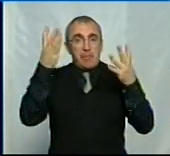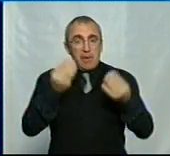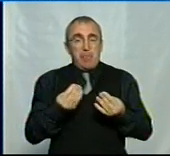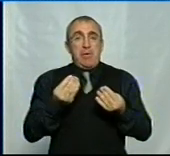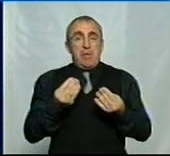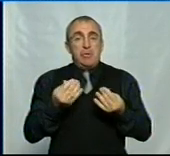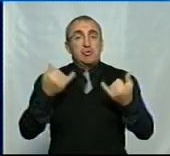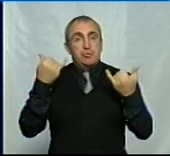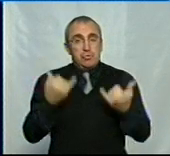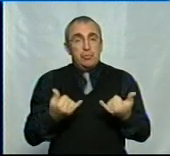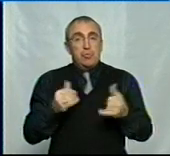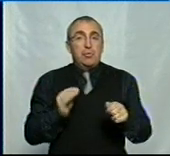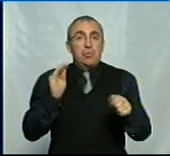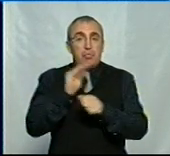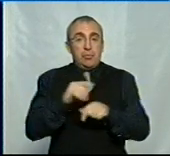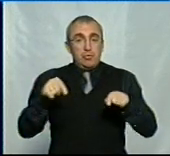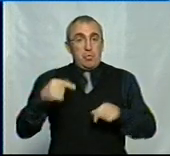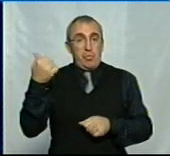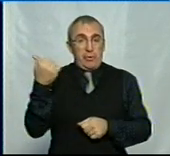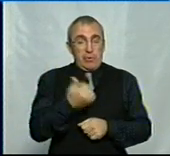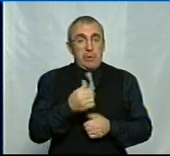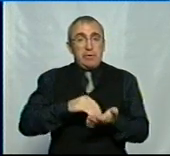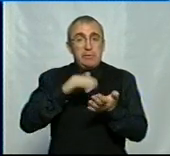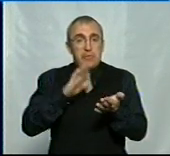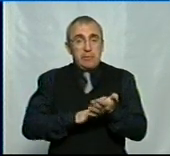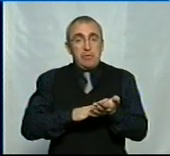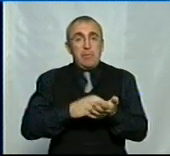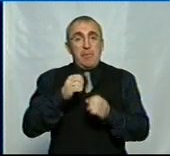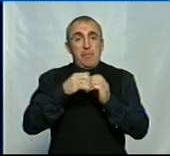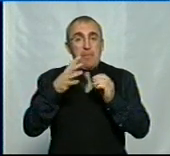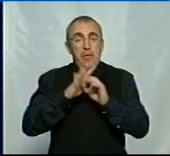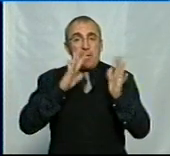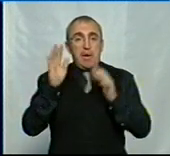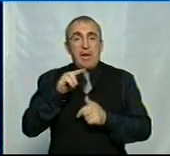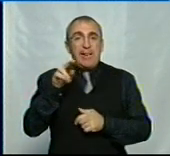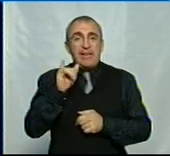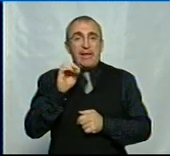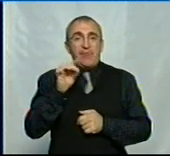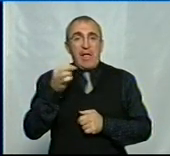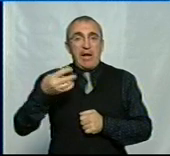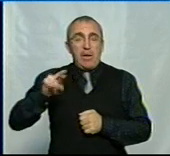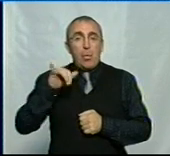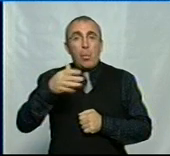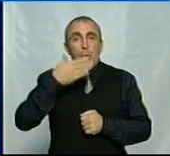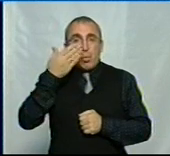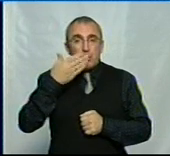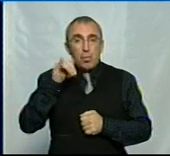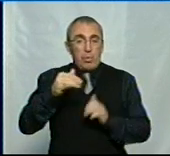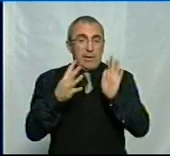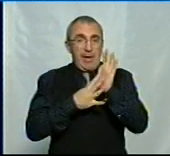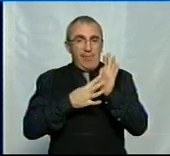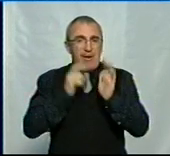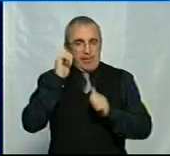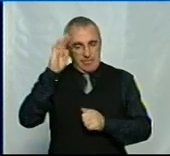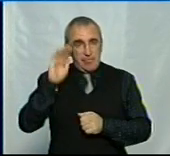і додав, що на цьому тижні зафіксовано 15 випадків дифтерії в Ужгороді, ще один 9-річного хлопчика в